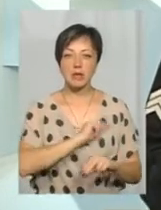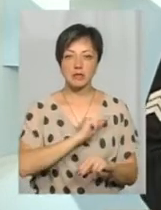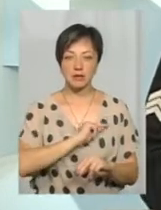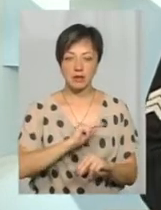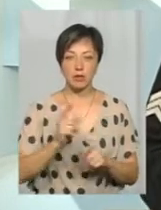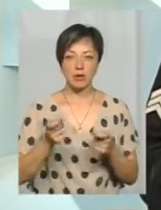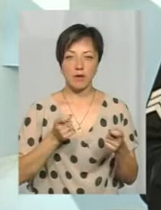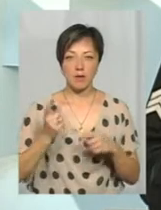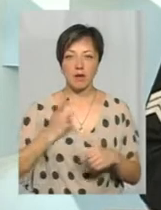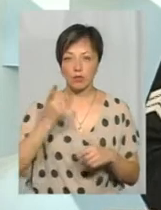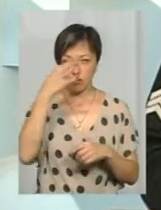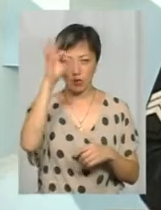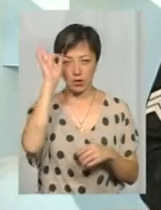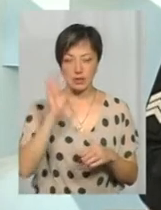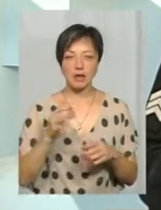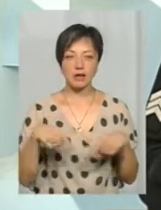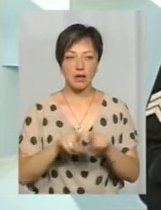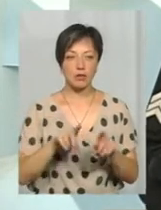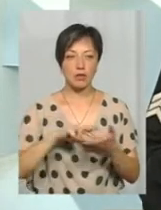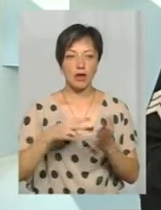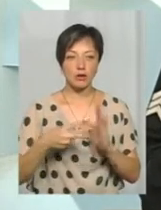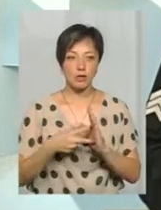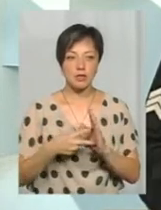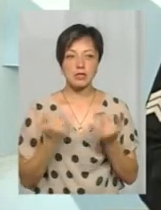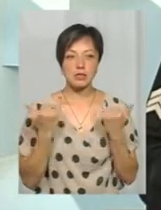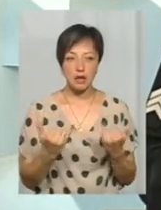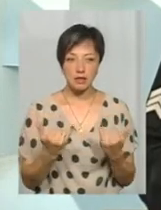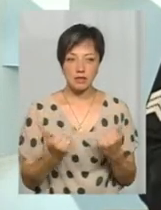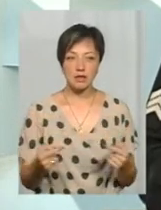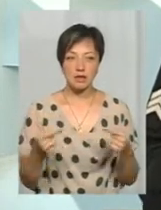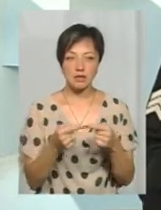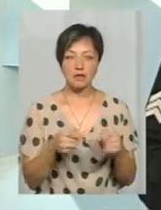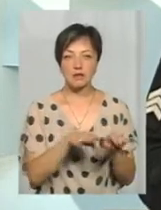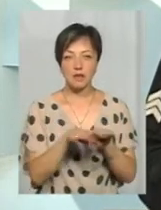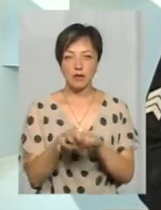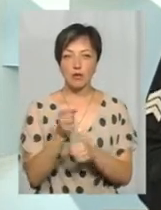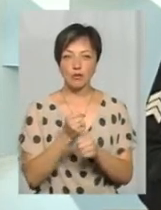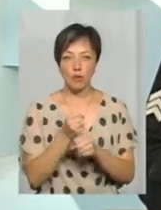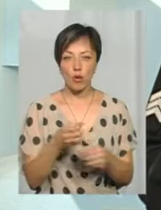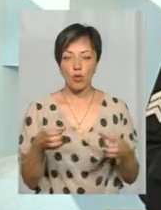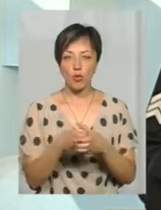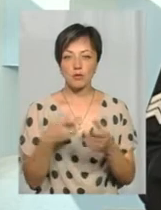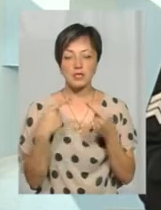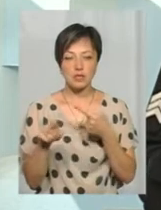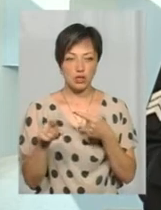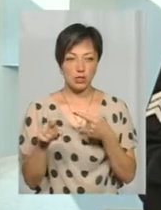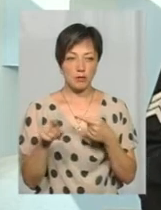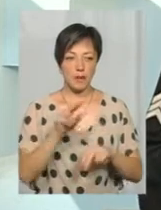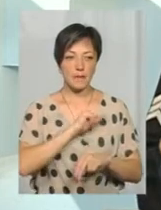управління патрульної поліції. Також планується зараз якраз в стадії розробки мобільні групи з іншими